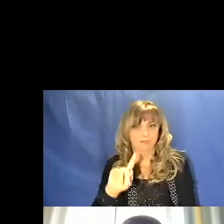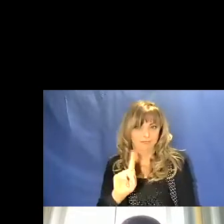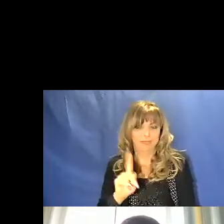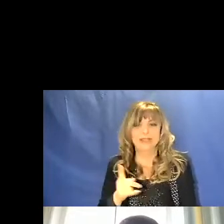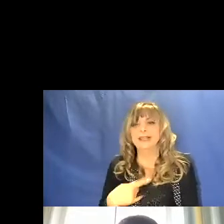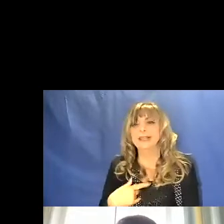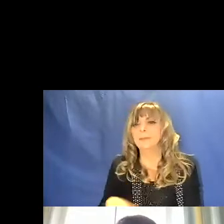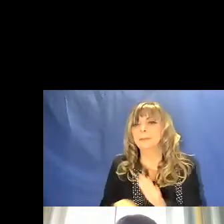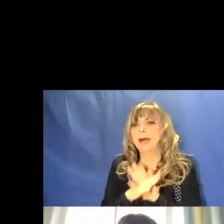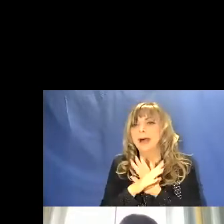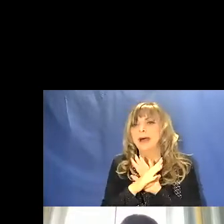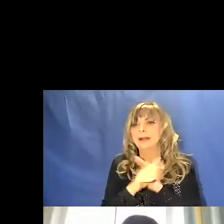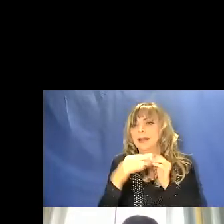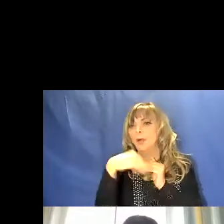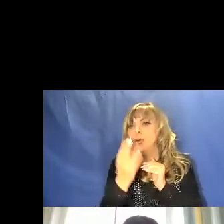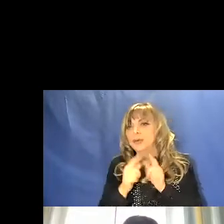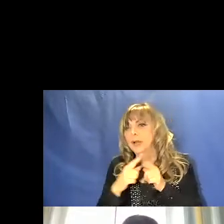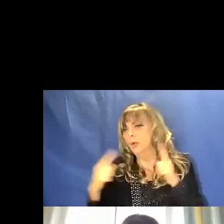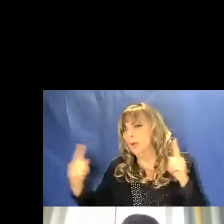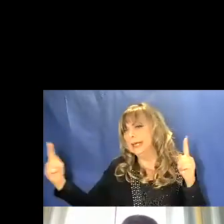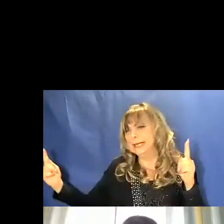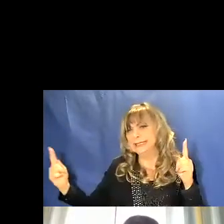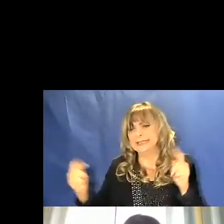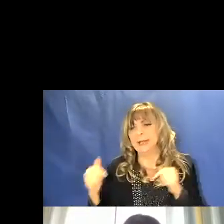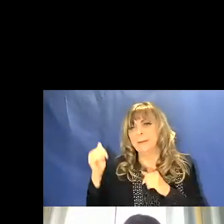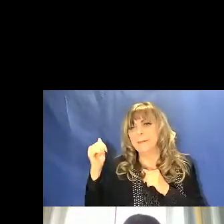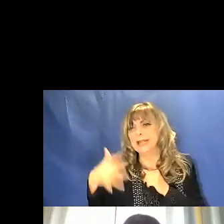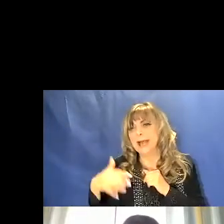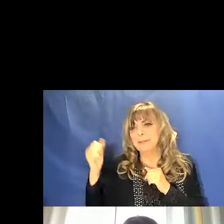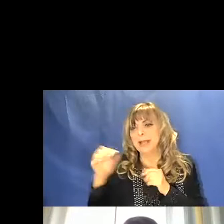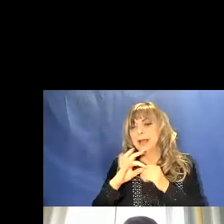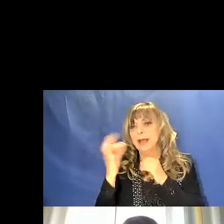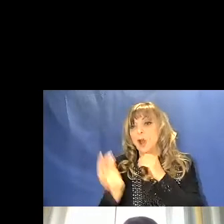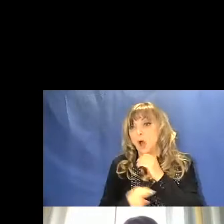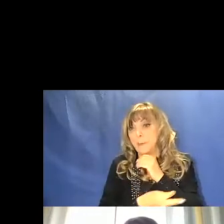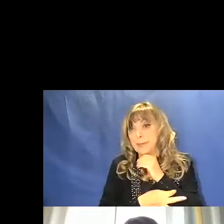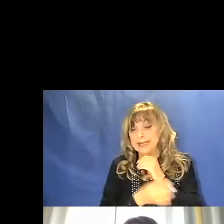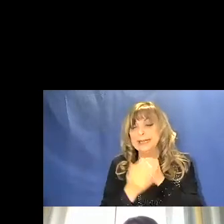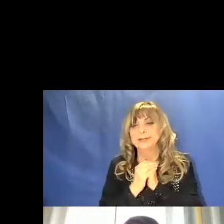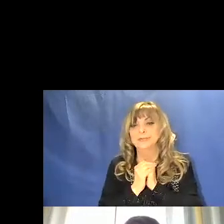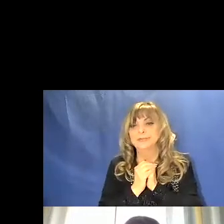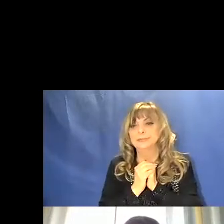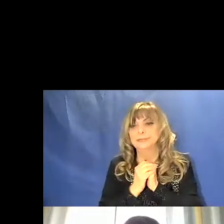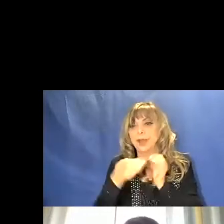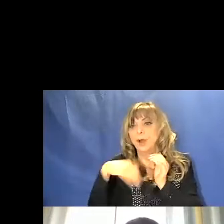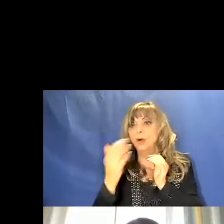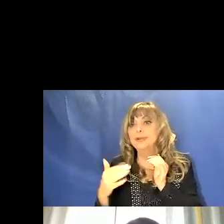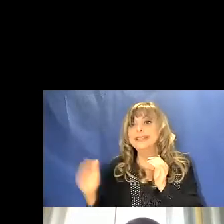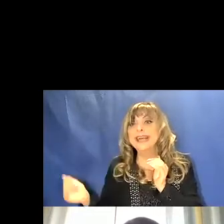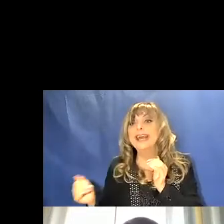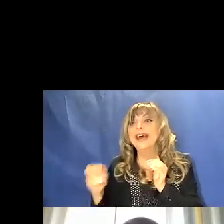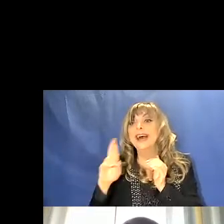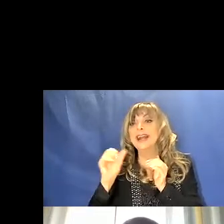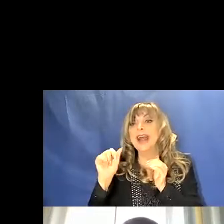onde lunghissime di migliaia di chilometri, le onde radio, che